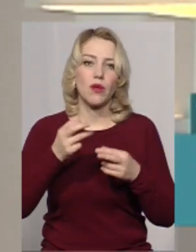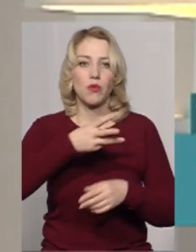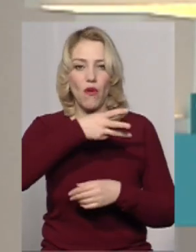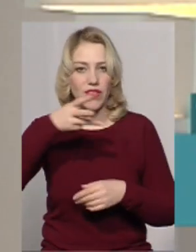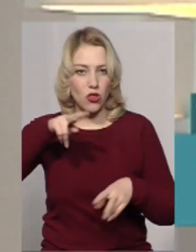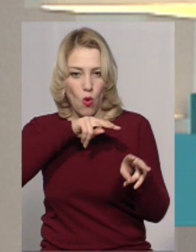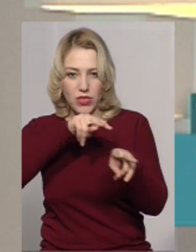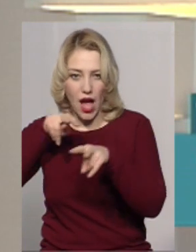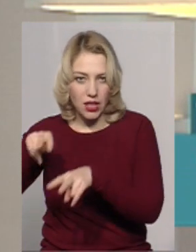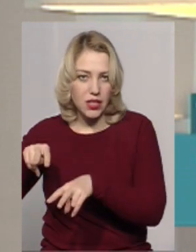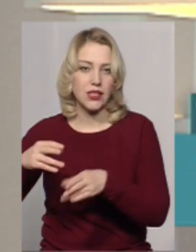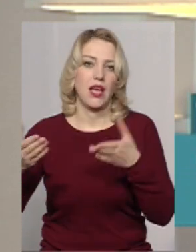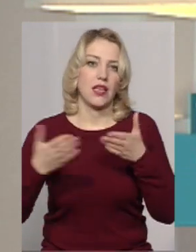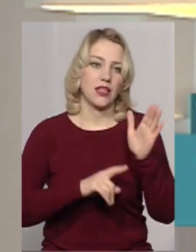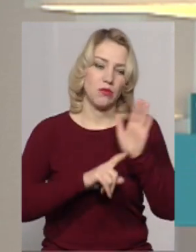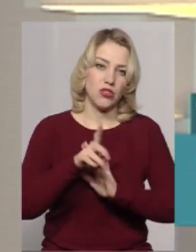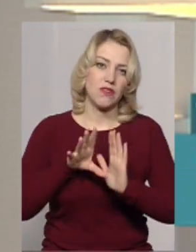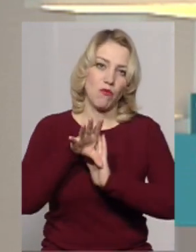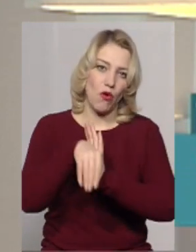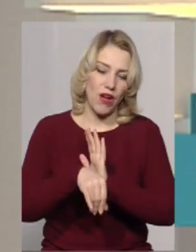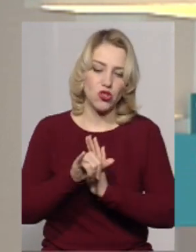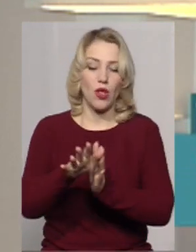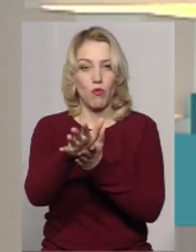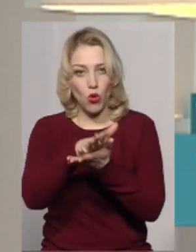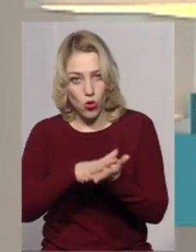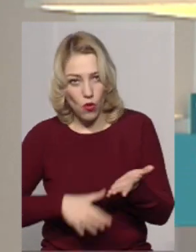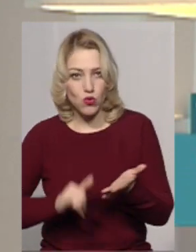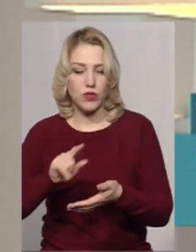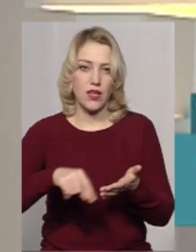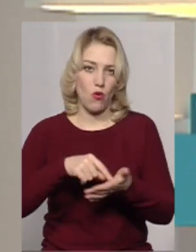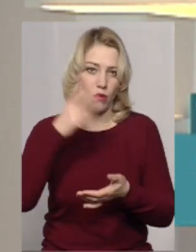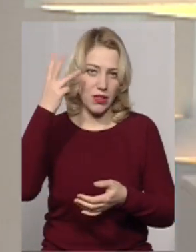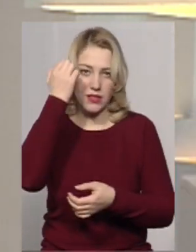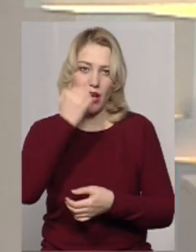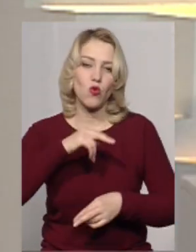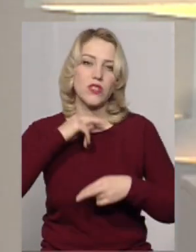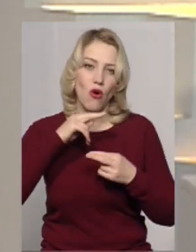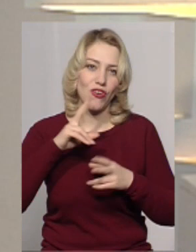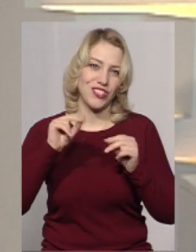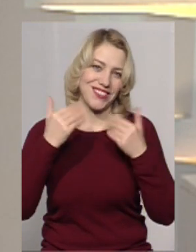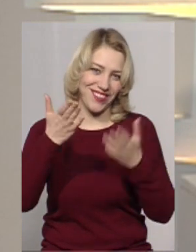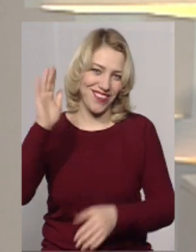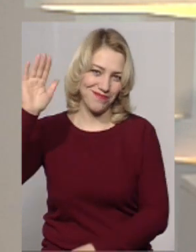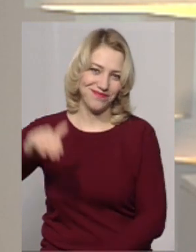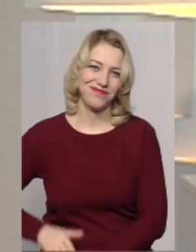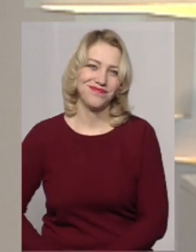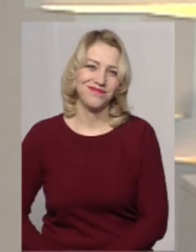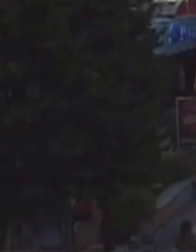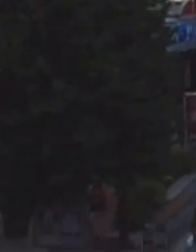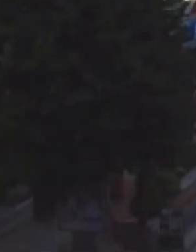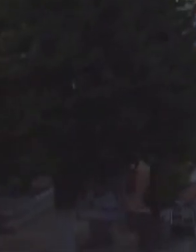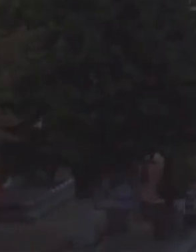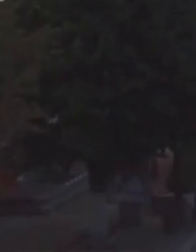відеонагляд, який почав запроваджуватися і продовжується у Хмельницькому. Всім дякую за увагу. Нехай щастить. До